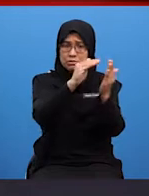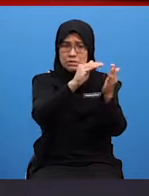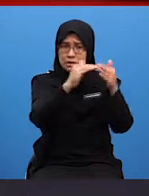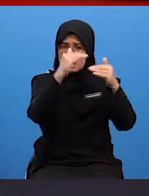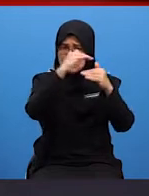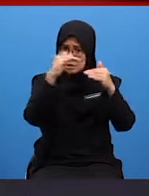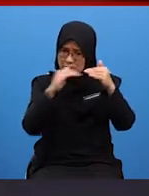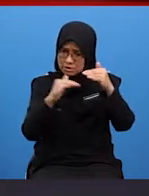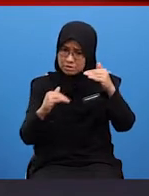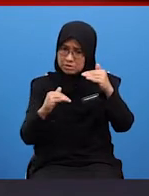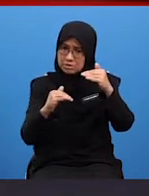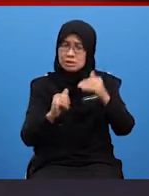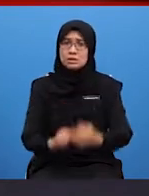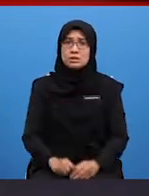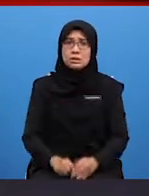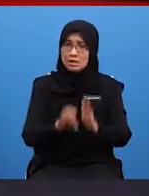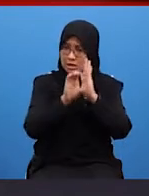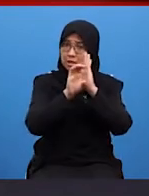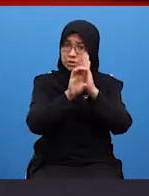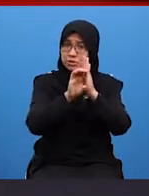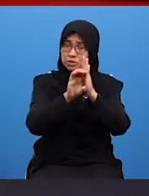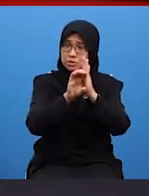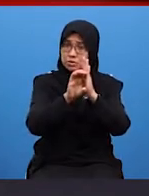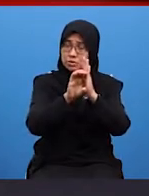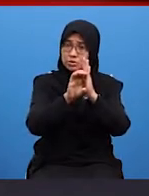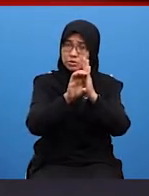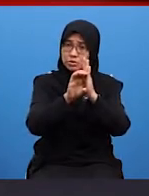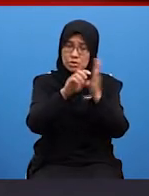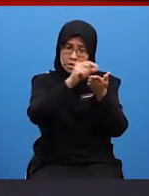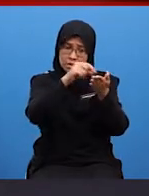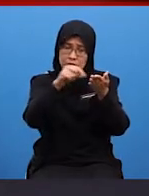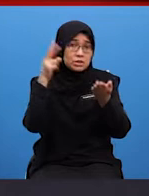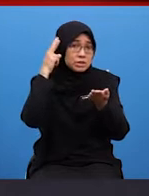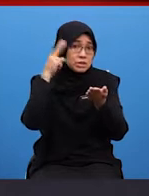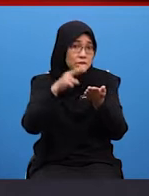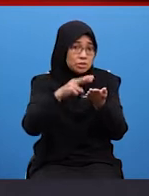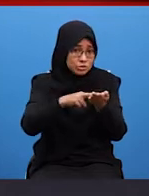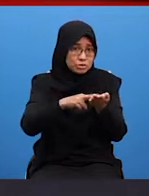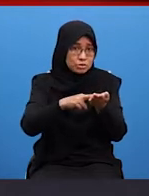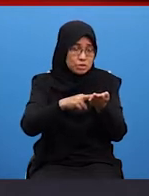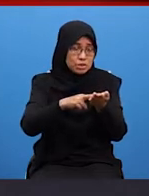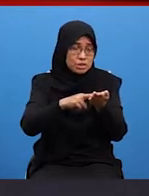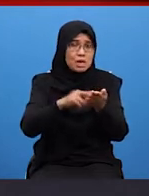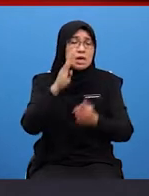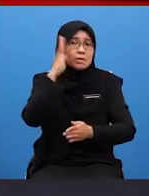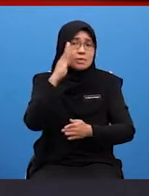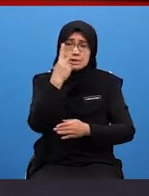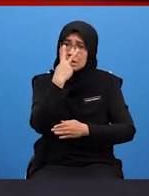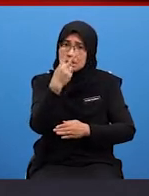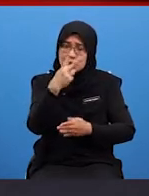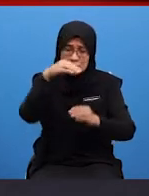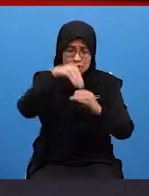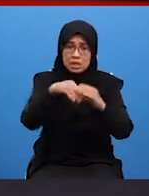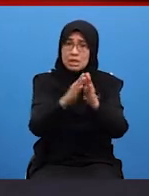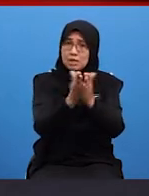jelaskan tadi Betul Ini merupakan contoh-contoh penulisan rujukan yang kita dapat lihat Pada akhir bahagian setiap buku